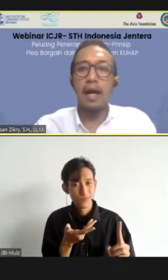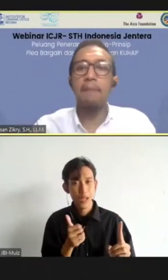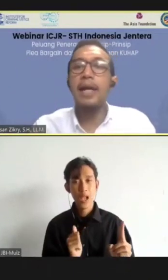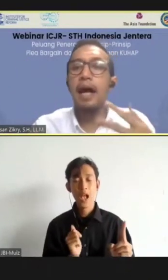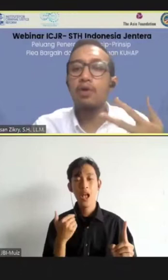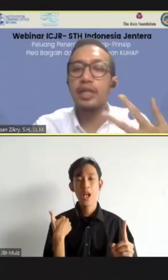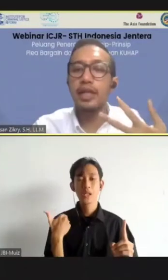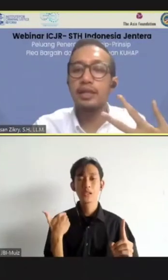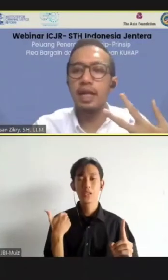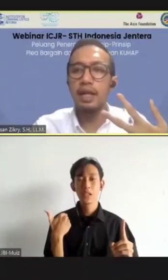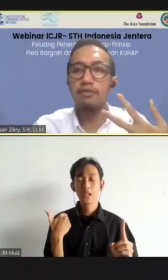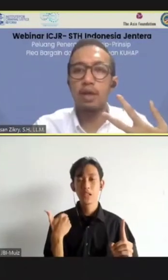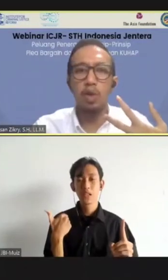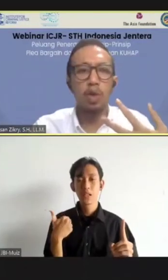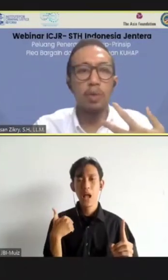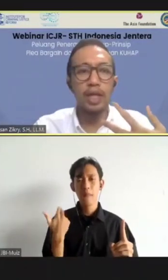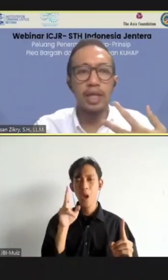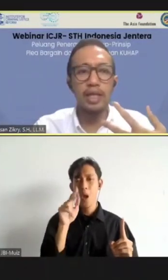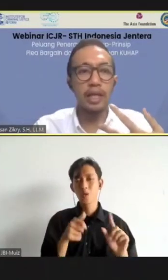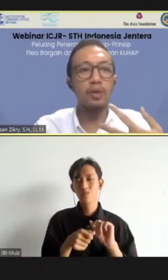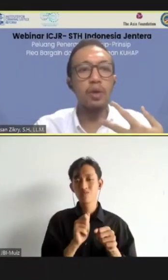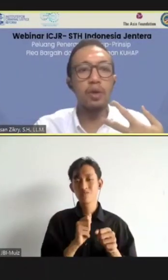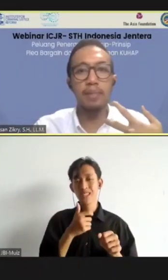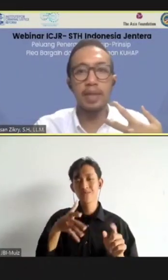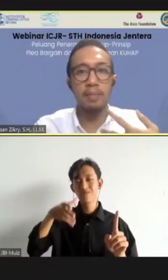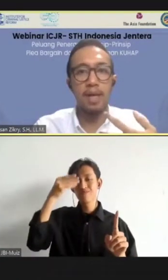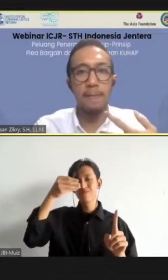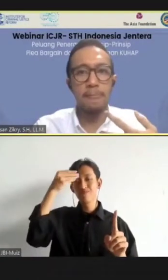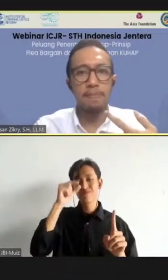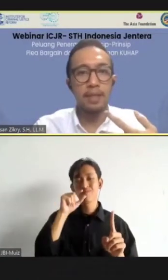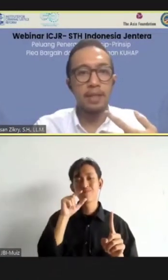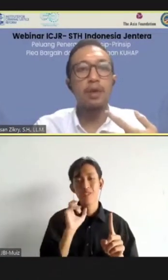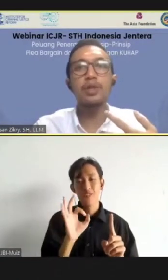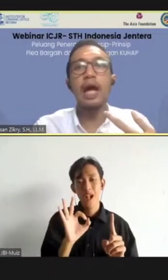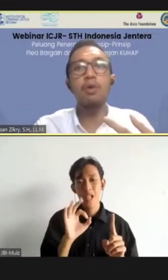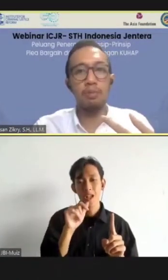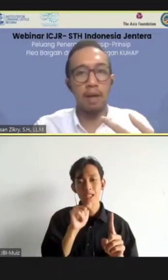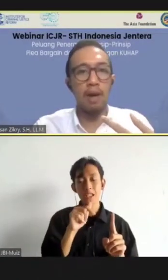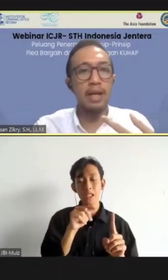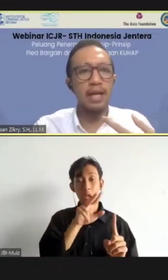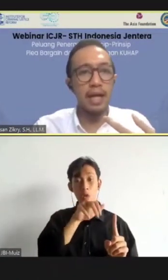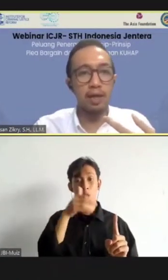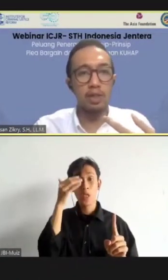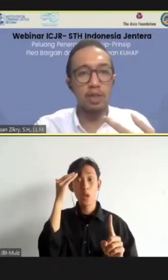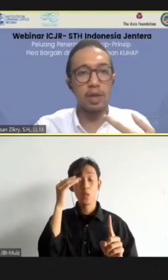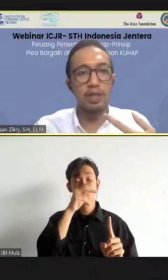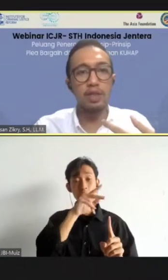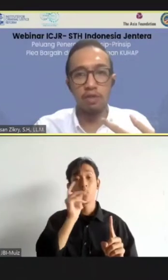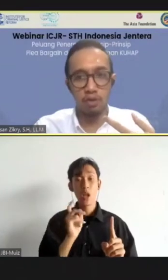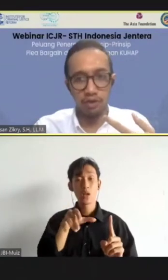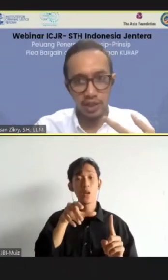Apa yang harus dites dari faktor knowingly ini, yaitu pertama, dia harus tahu bahwa ada direct consequences of convictions.